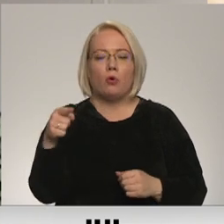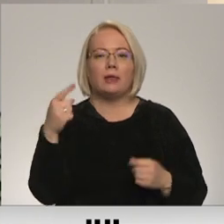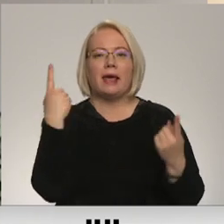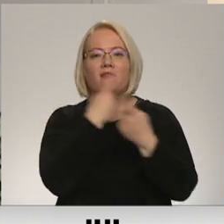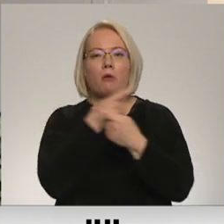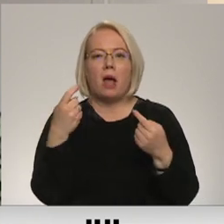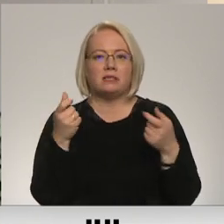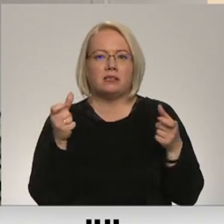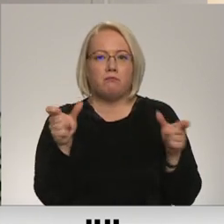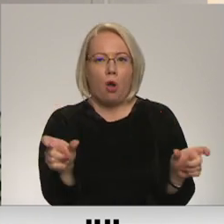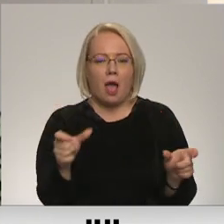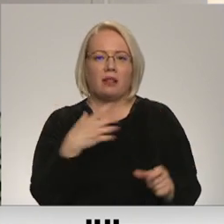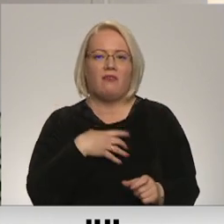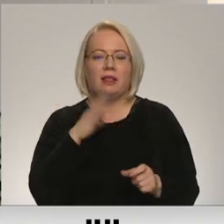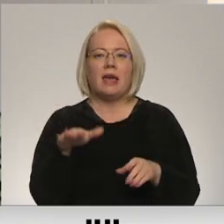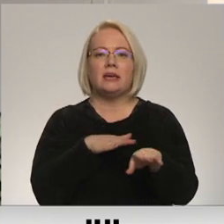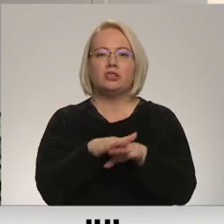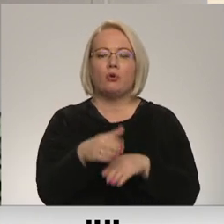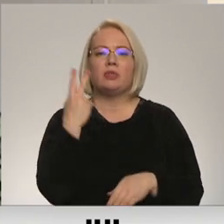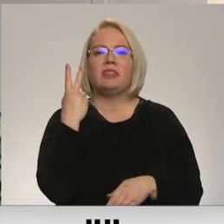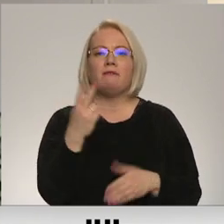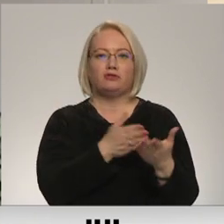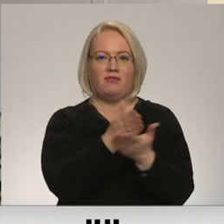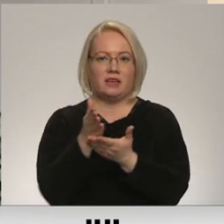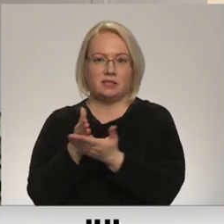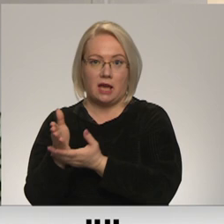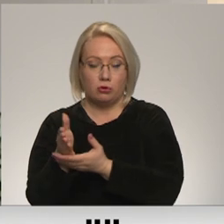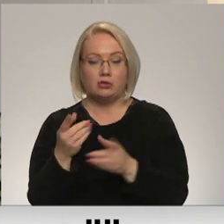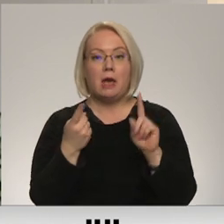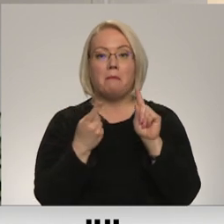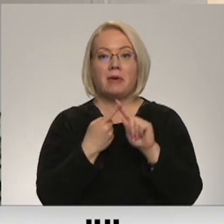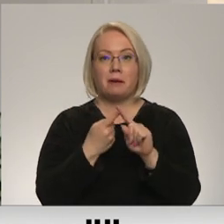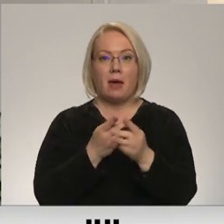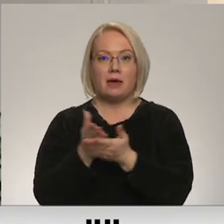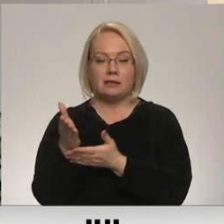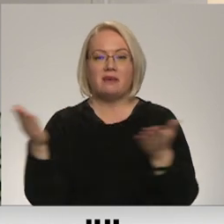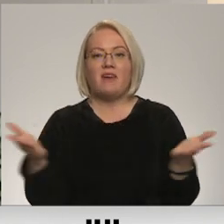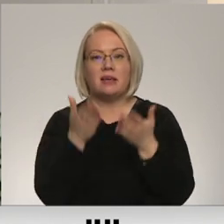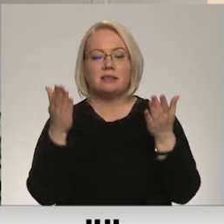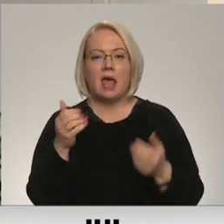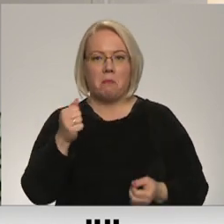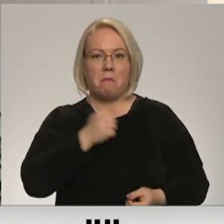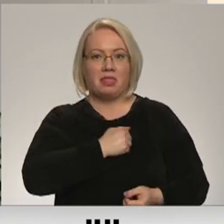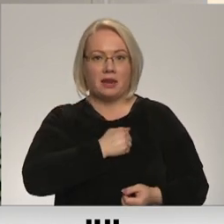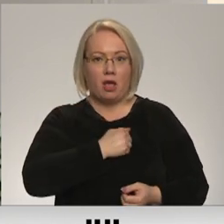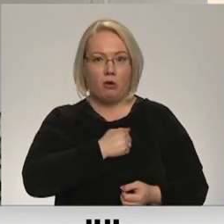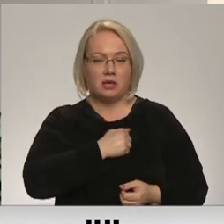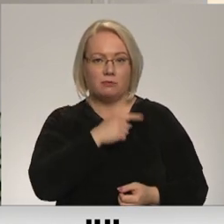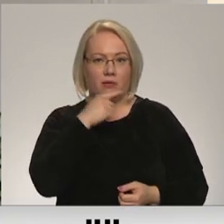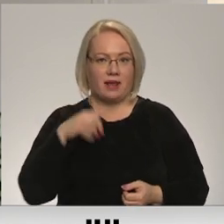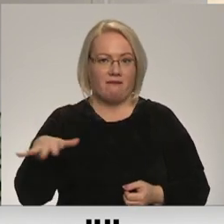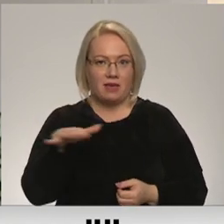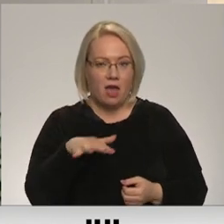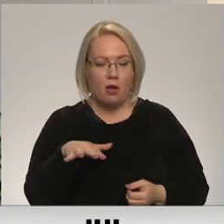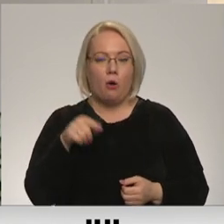vajadzīga, lai iztenotu divus galvenus virzienus. Pirmais virziens ir veicināt patriotismu. Te